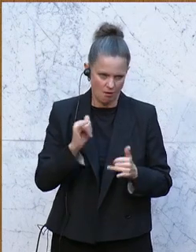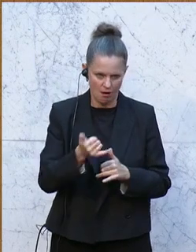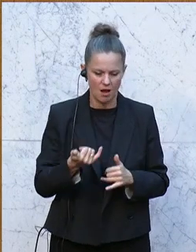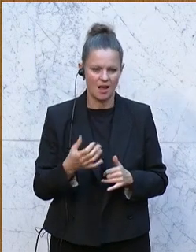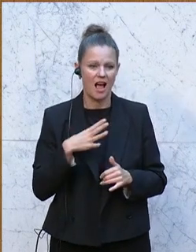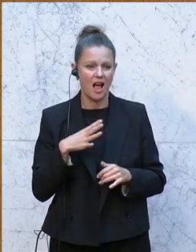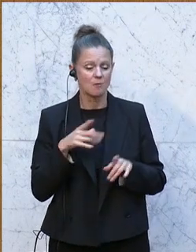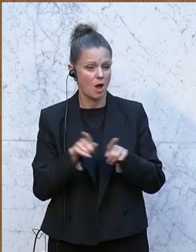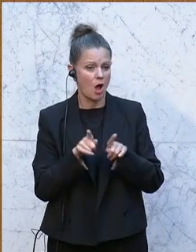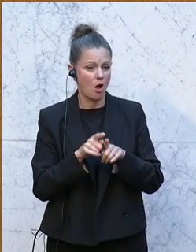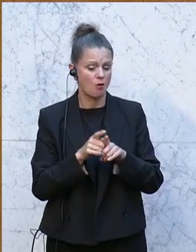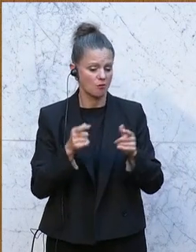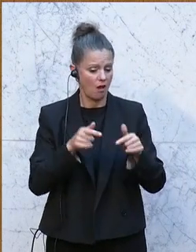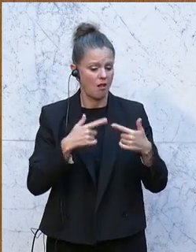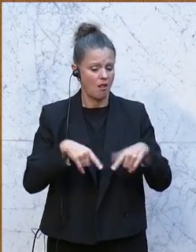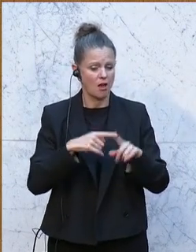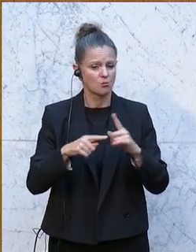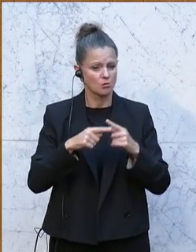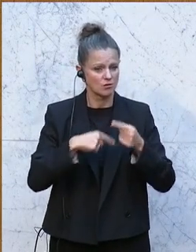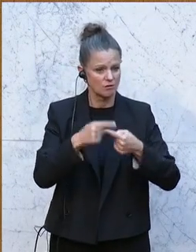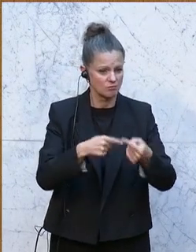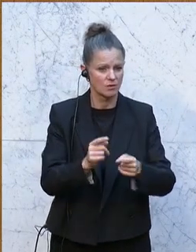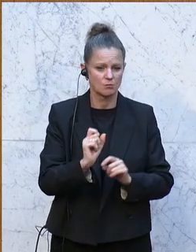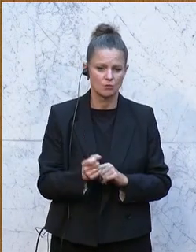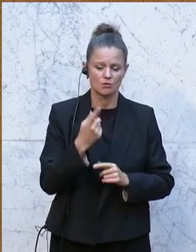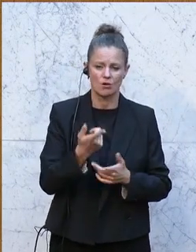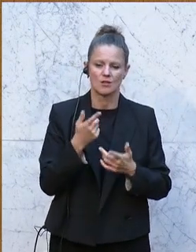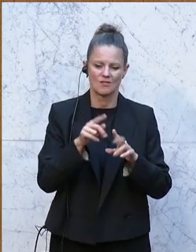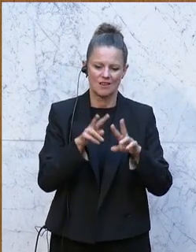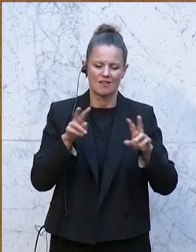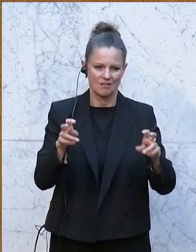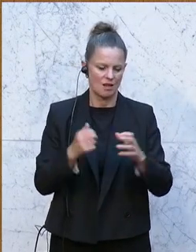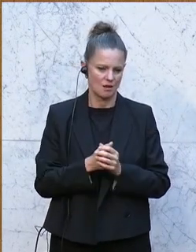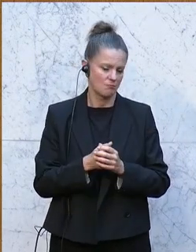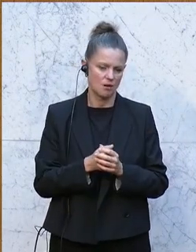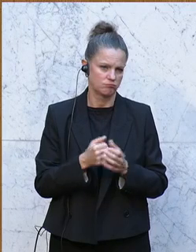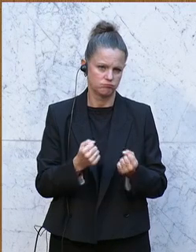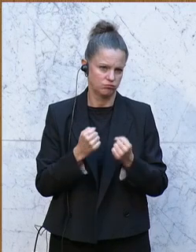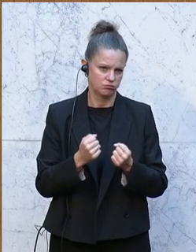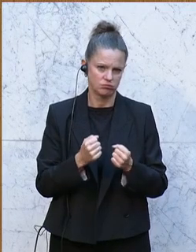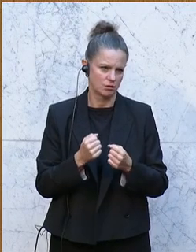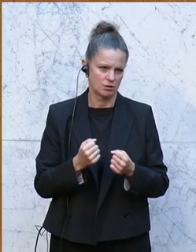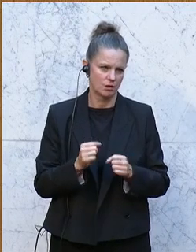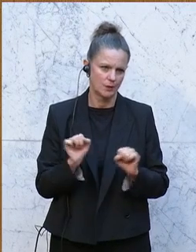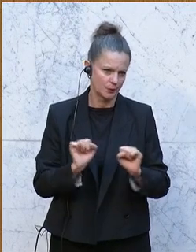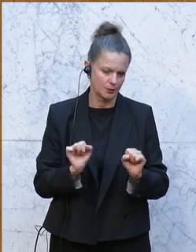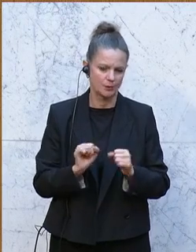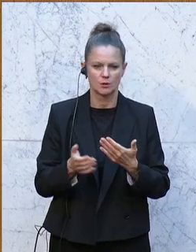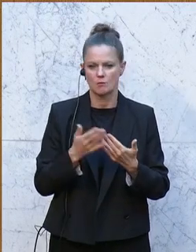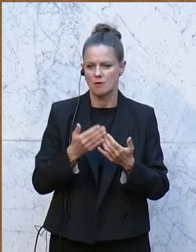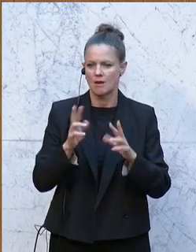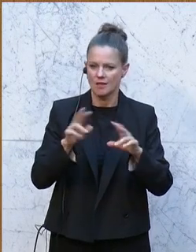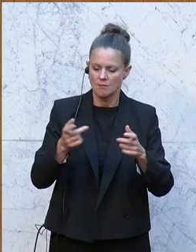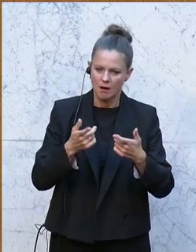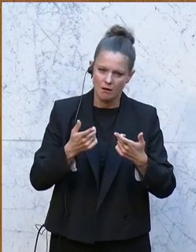entwickelt sich auch vieles in dem Land positiv. Gerade vielleicht in diesen extrem gravierenden Themen. Natürlich im Vergleich mit anderen Ländern, wenn wir über Armut